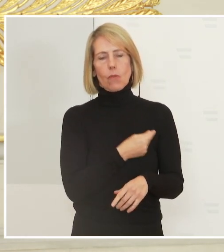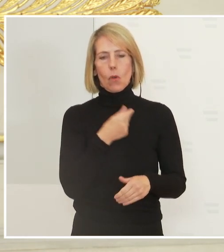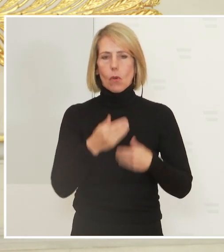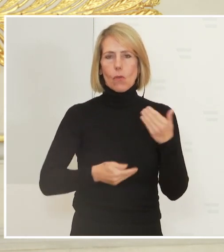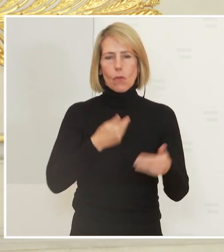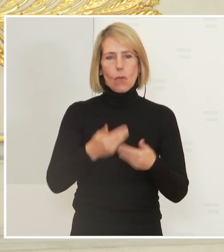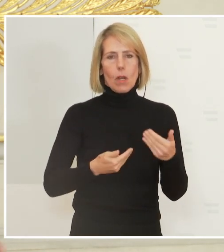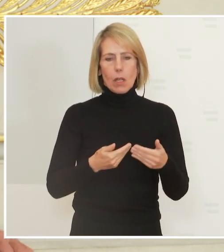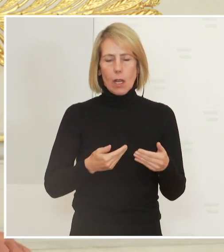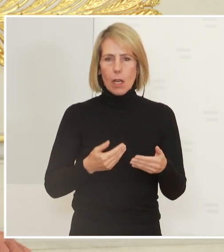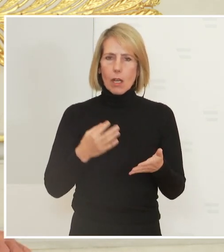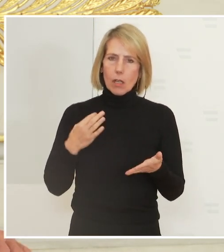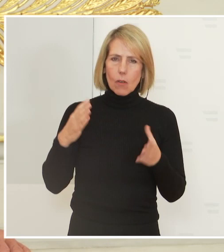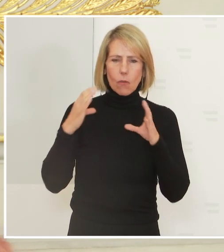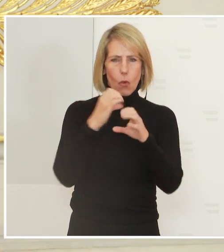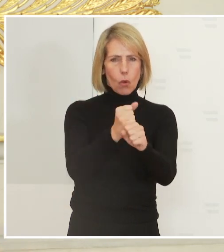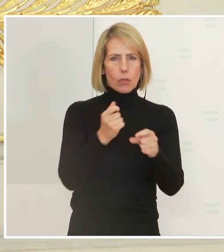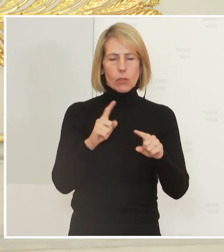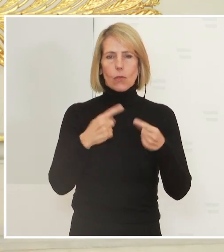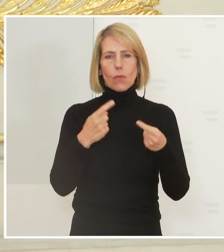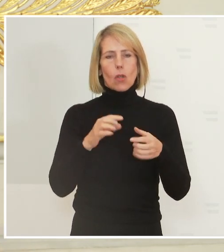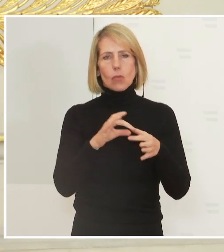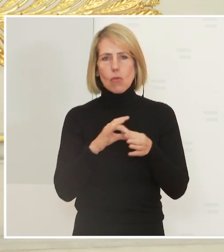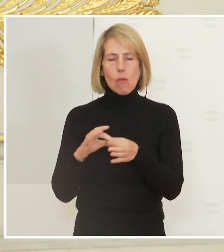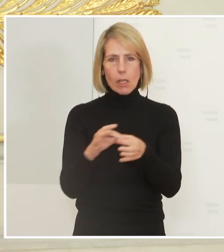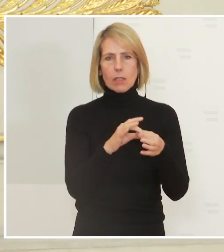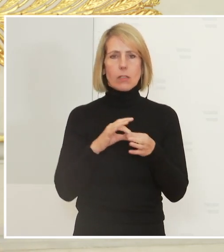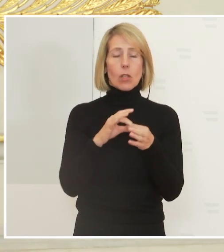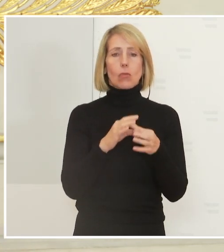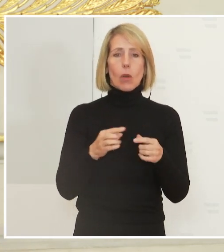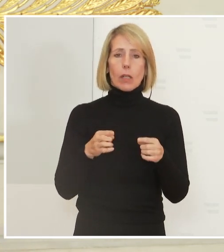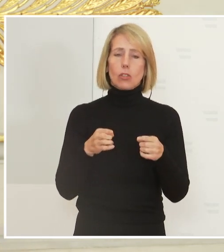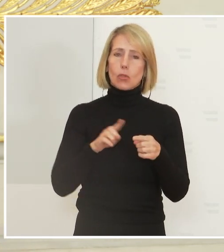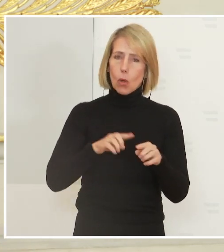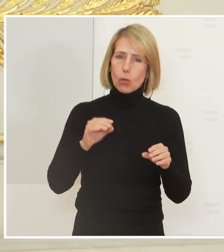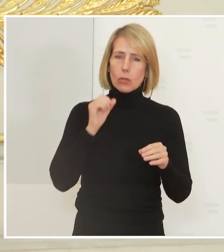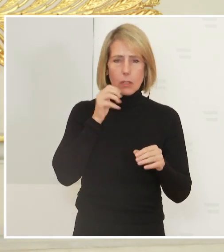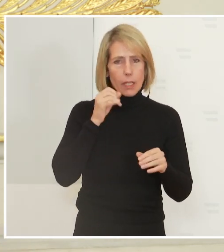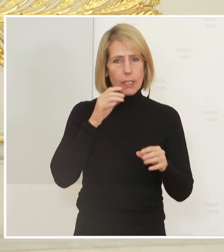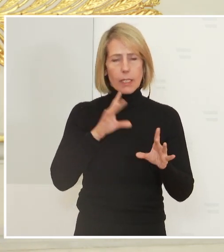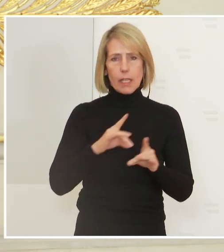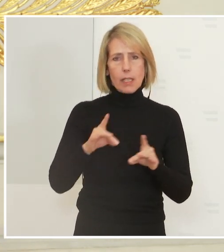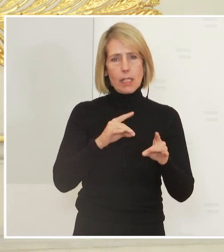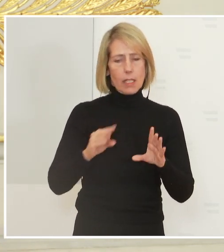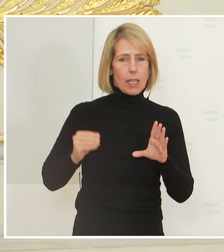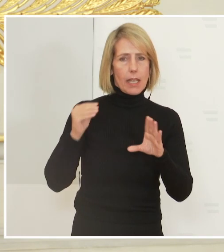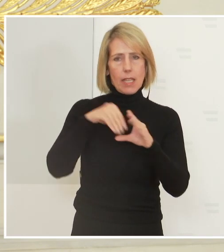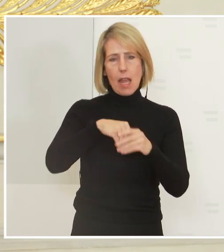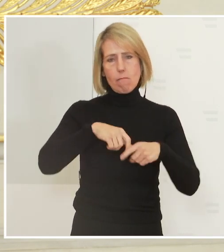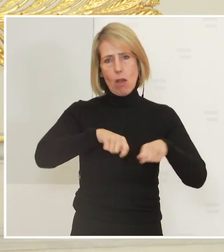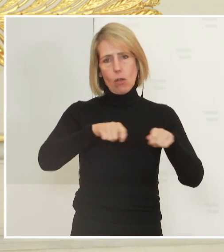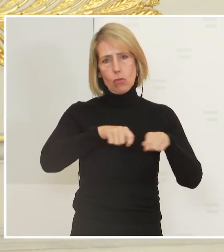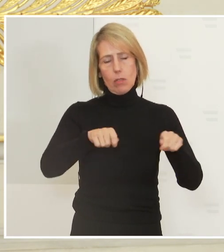in den Mittelpunkt all unserer organisatorischen und operativen Tätigkeiten bringen. Ich möchte mich an der Stelle auch beim